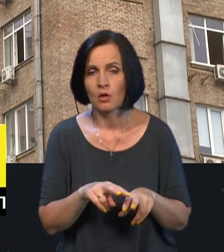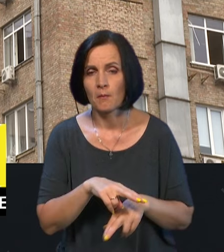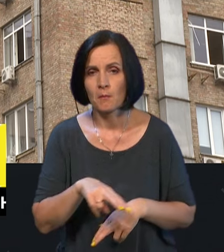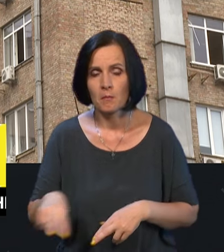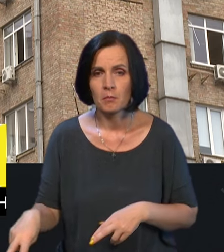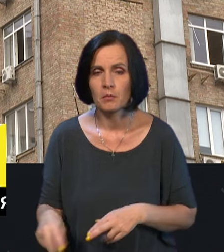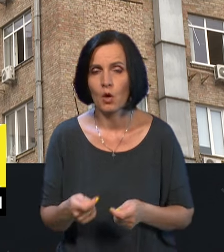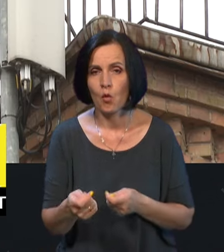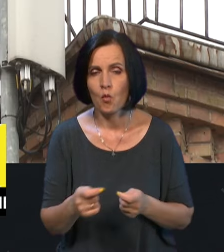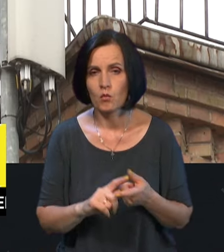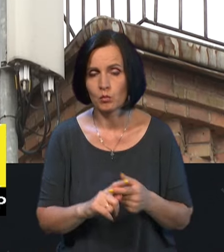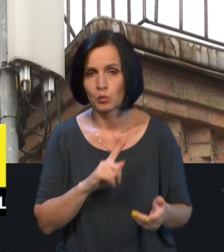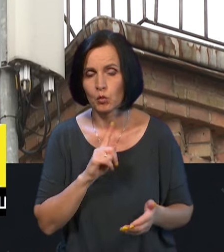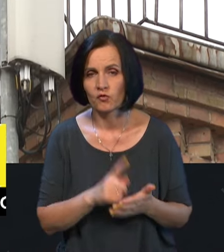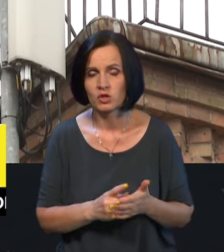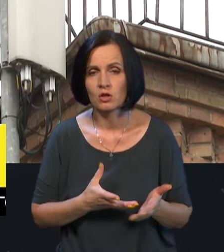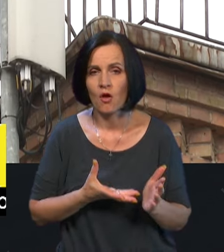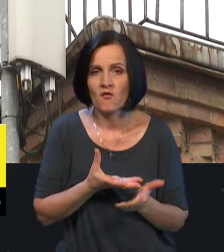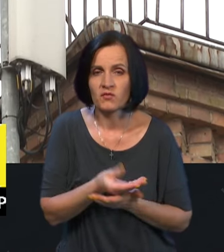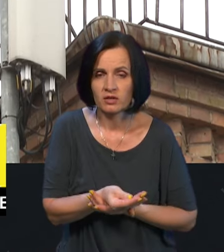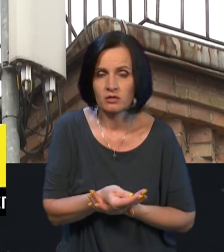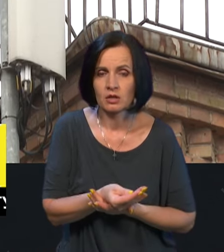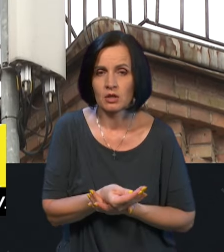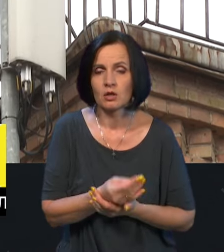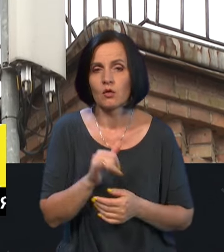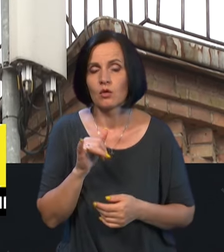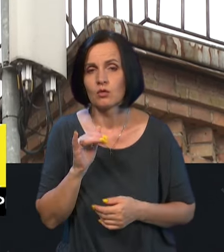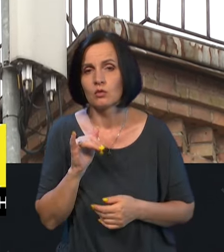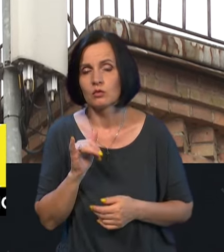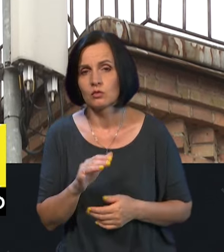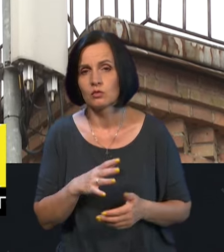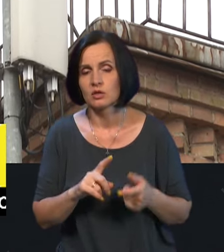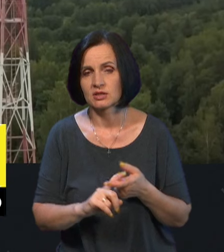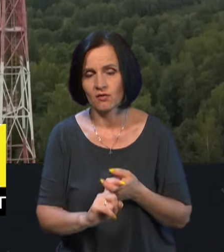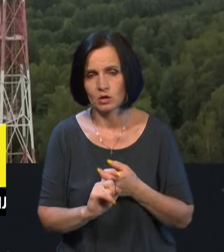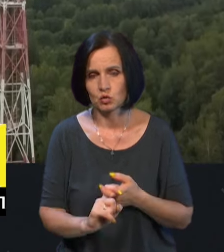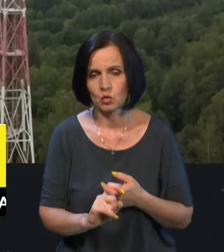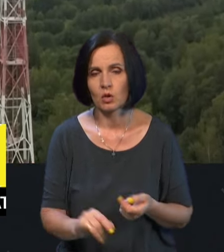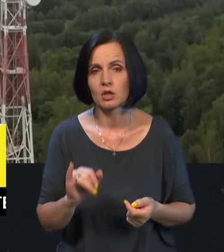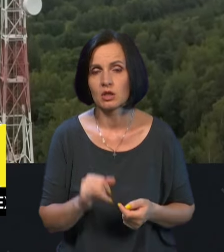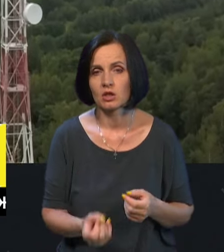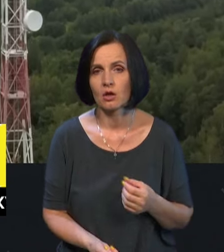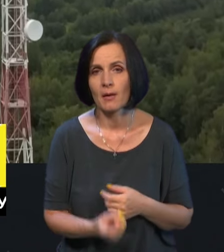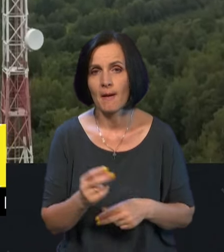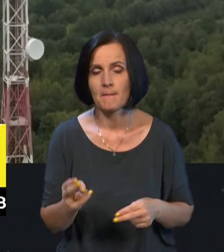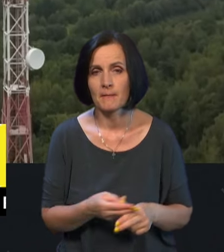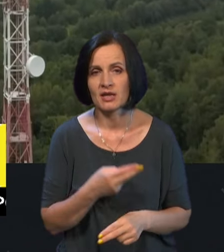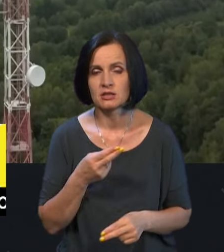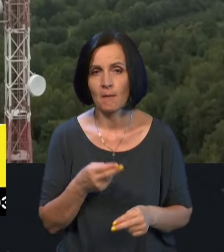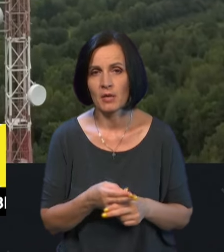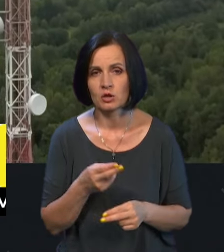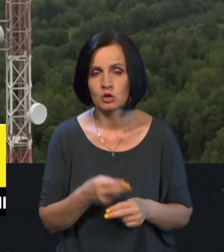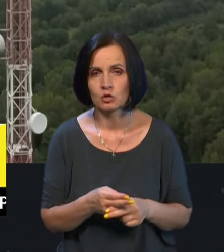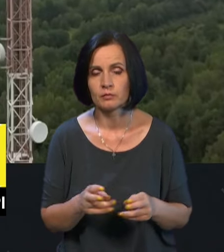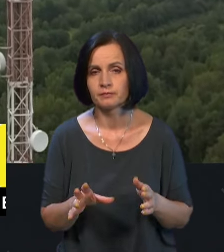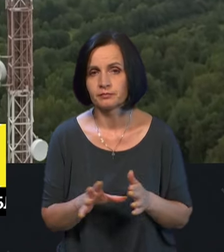також повинні вкладати кошти і інвестувати в зв'язок і в джерела безперебійного живлення, як